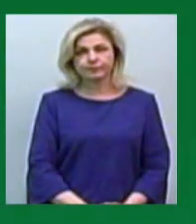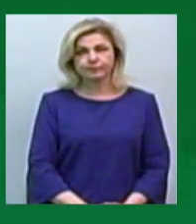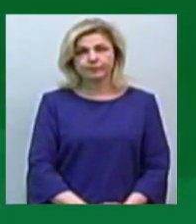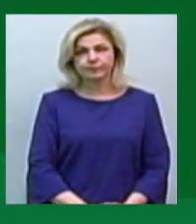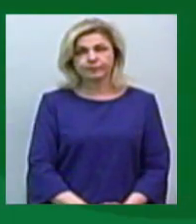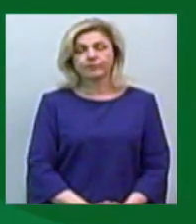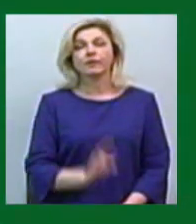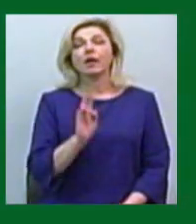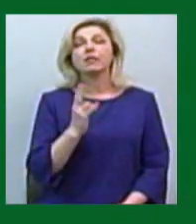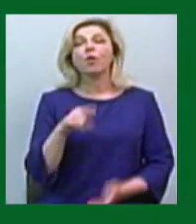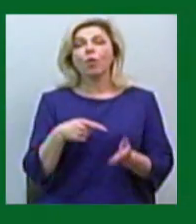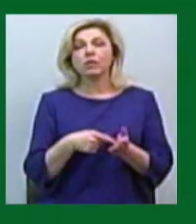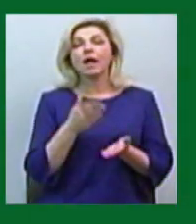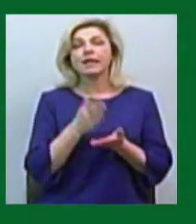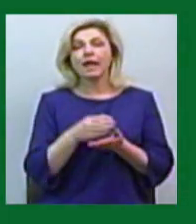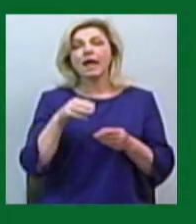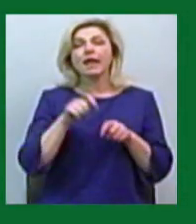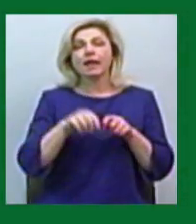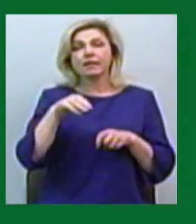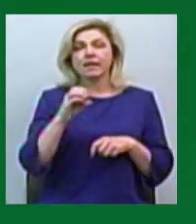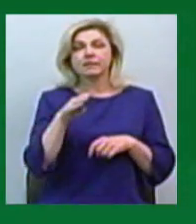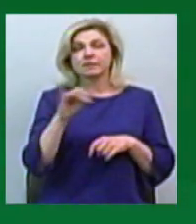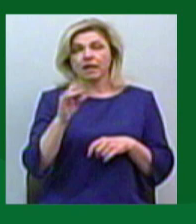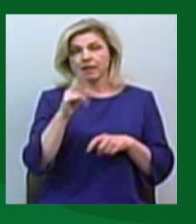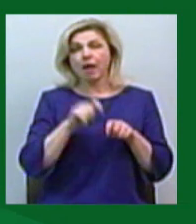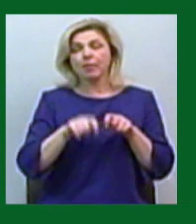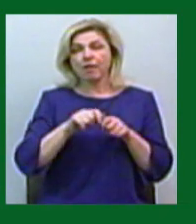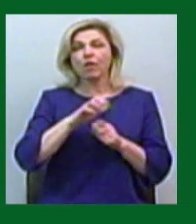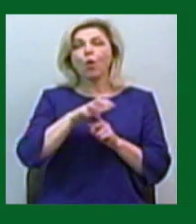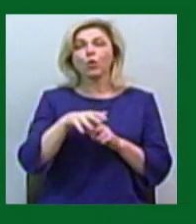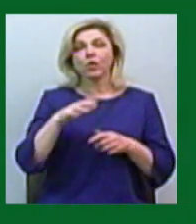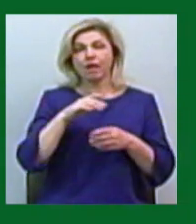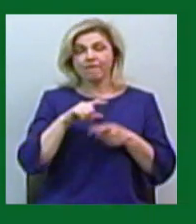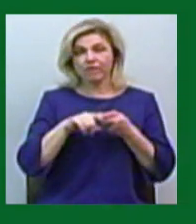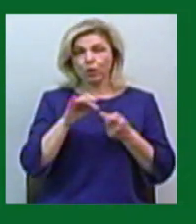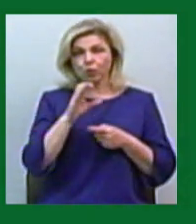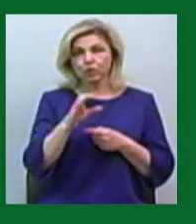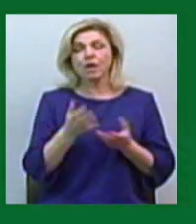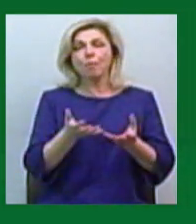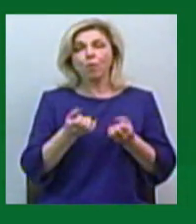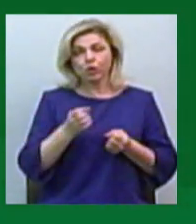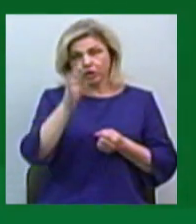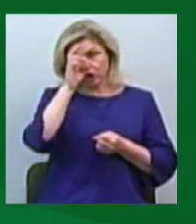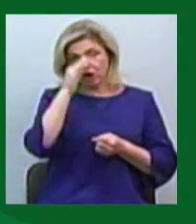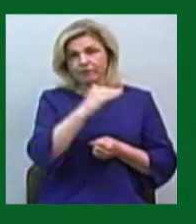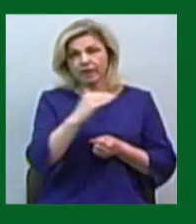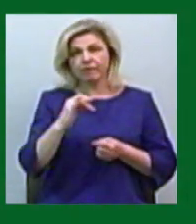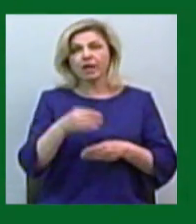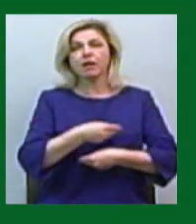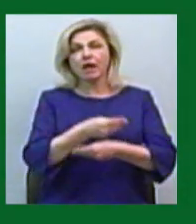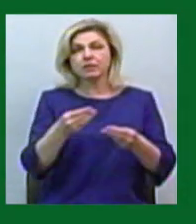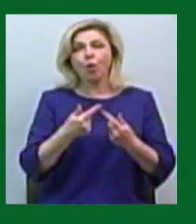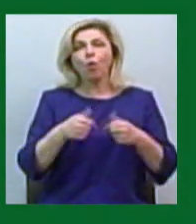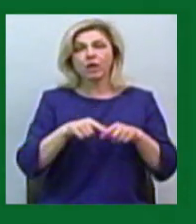У Миколаїві є тести для перевірки на коронавірус. Їх закуплено на державному рівні та роздано місцевим органам самоврядування.